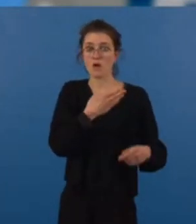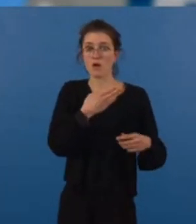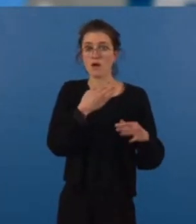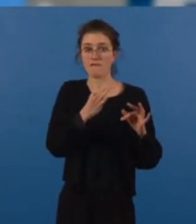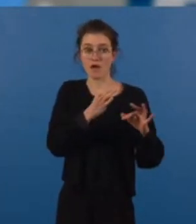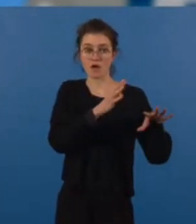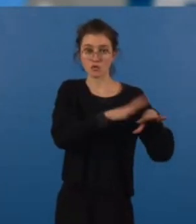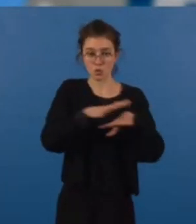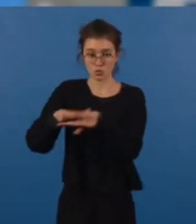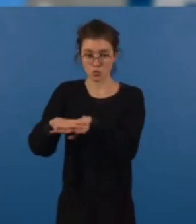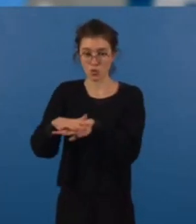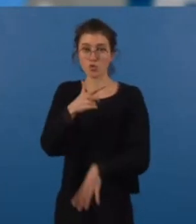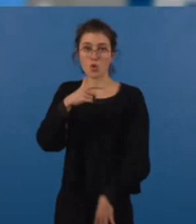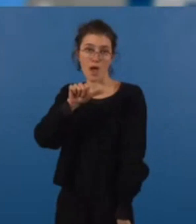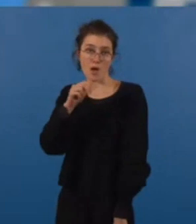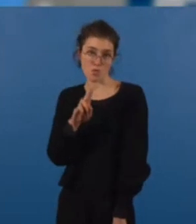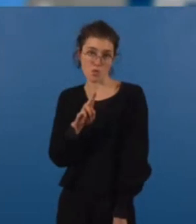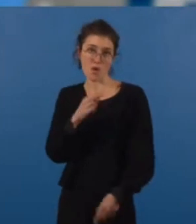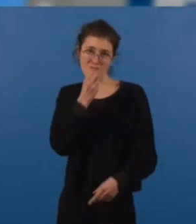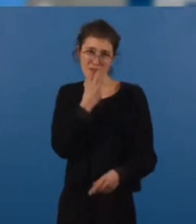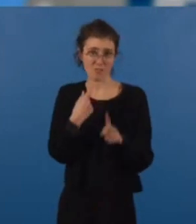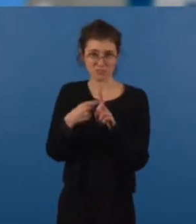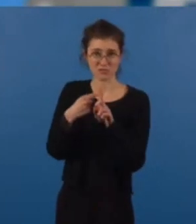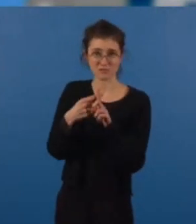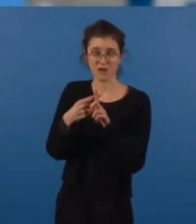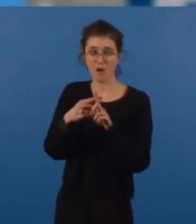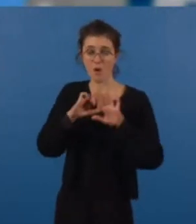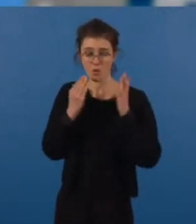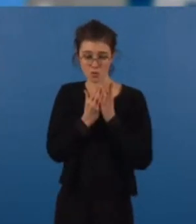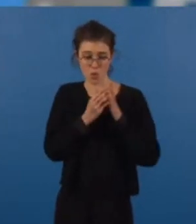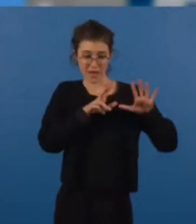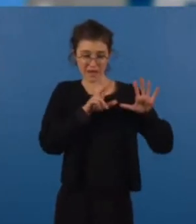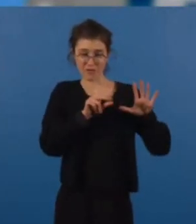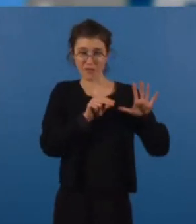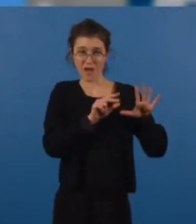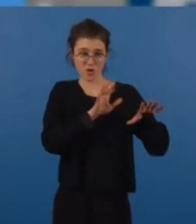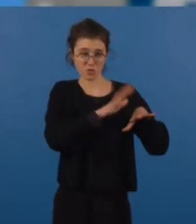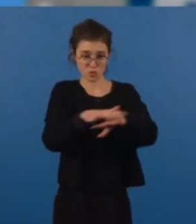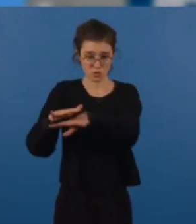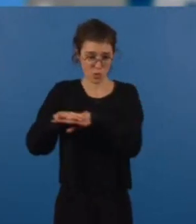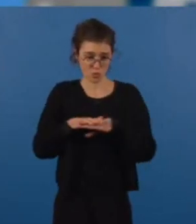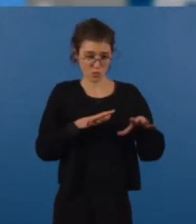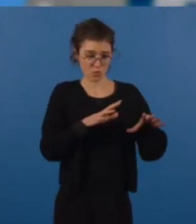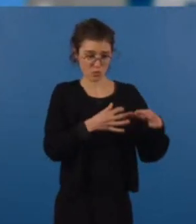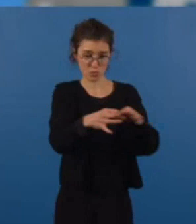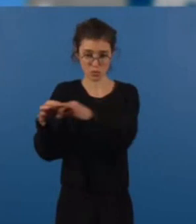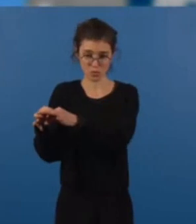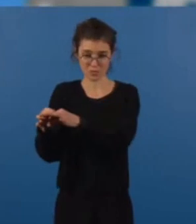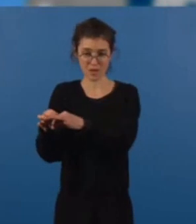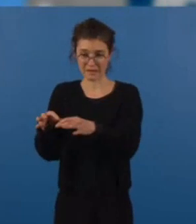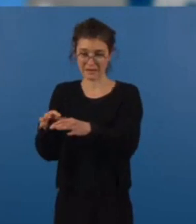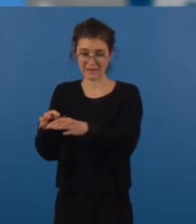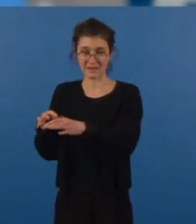C'est une très bonne chose. Près de 80 zones sont encore dans les cartons du plan d'urbanisme. Celui-ci nous permet